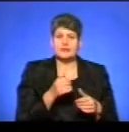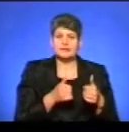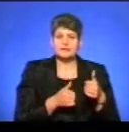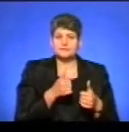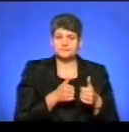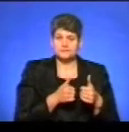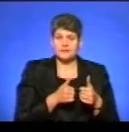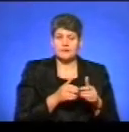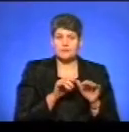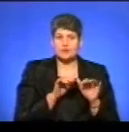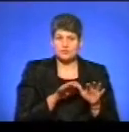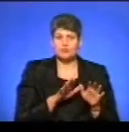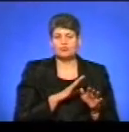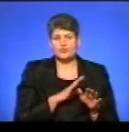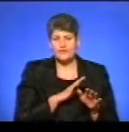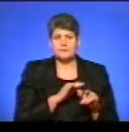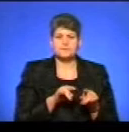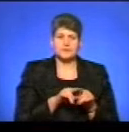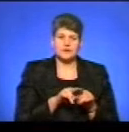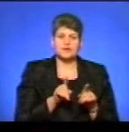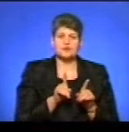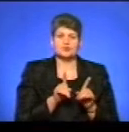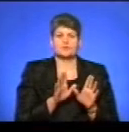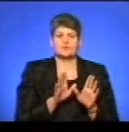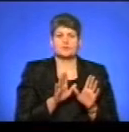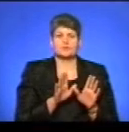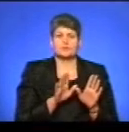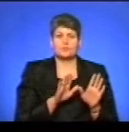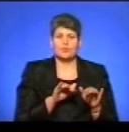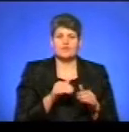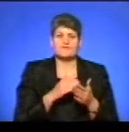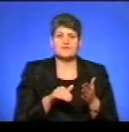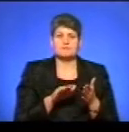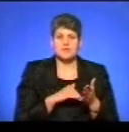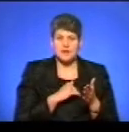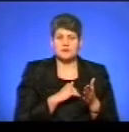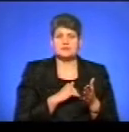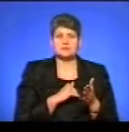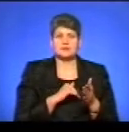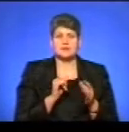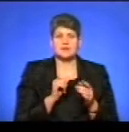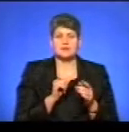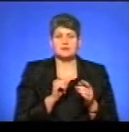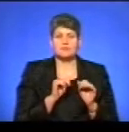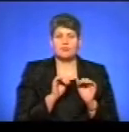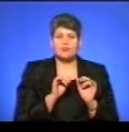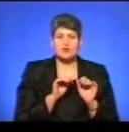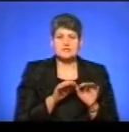процедури, буває таке, що десь потім відміняються тендерні процедури, тобто сам процес